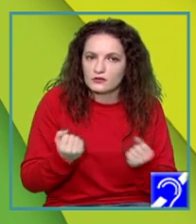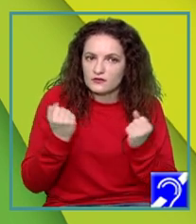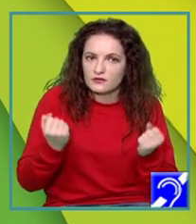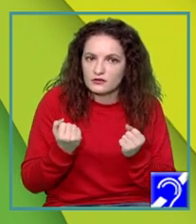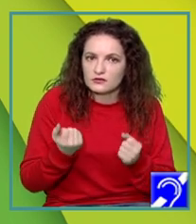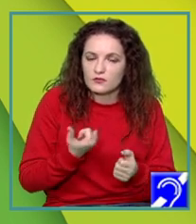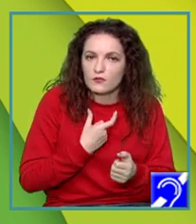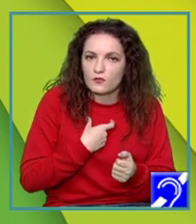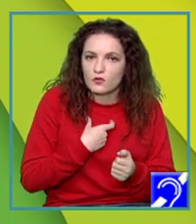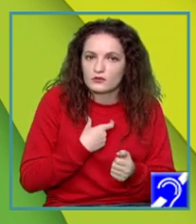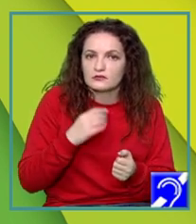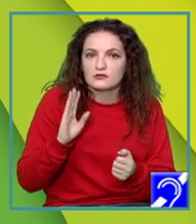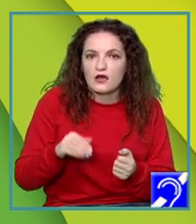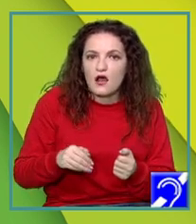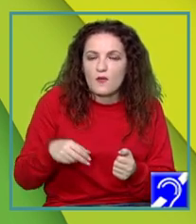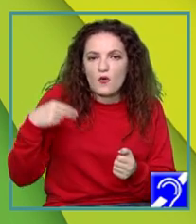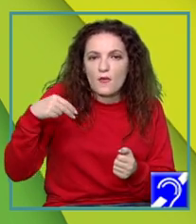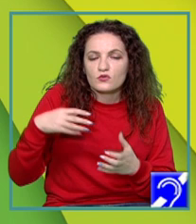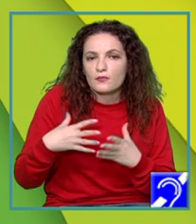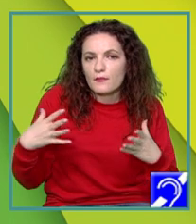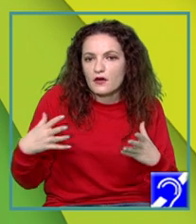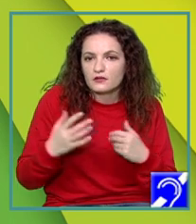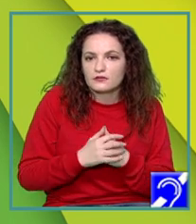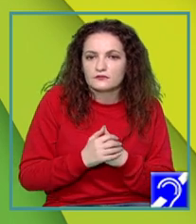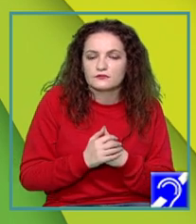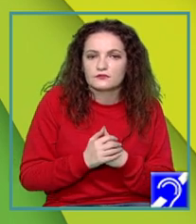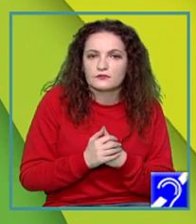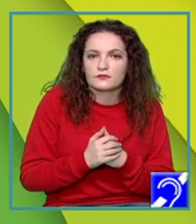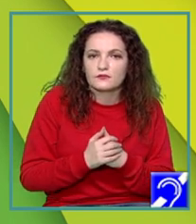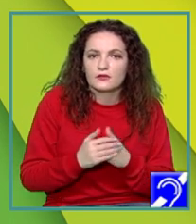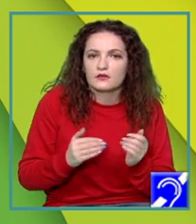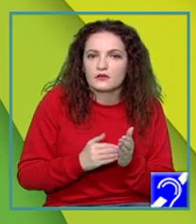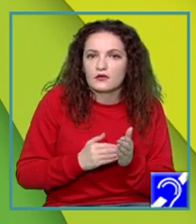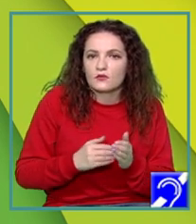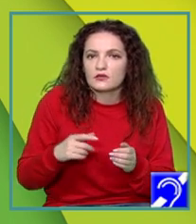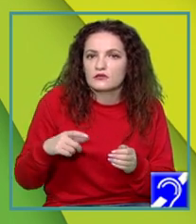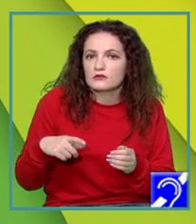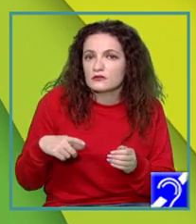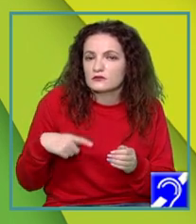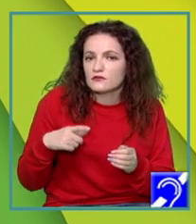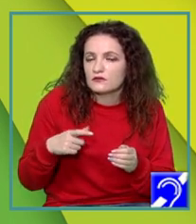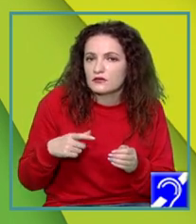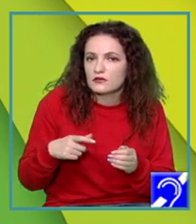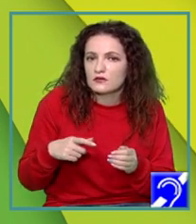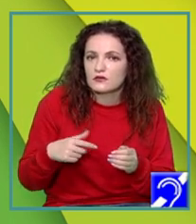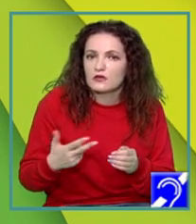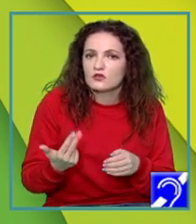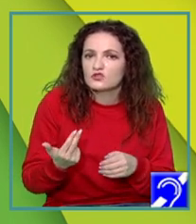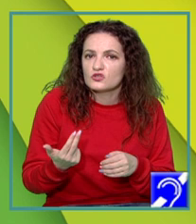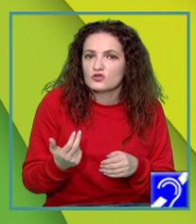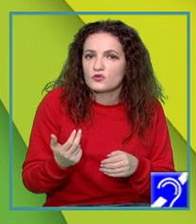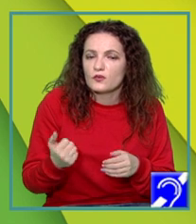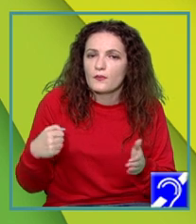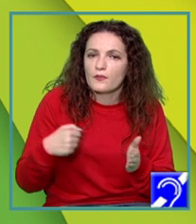pot să-mi iau o pauză mai mare, da? Iar aceasta trebuie să fie între 15, dar nu mai mult de